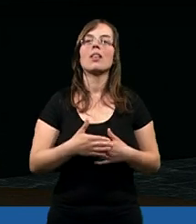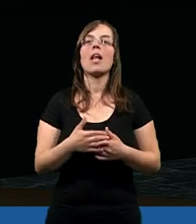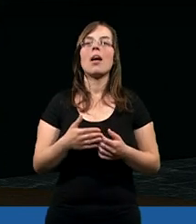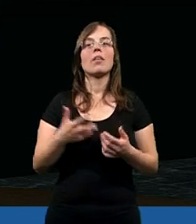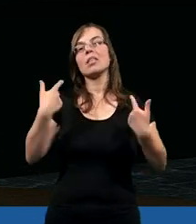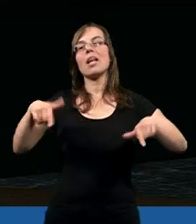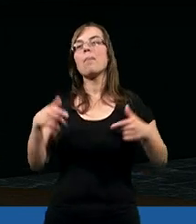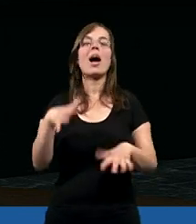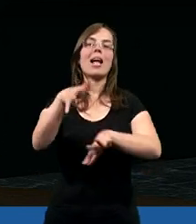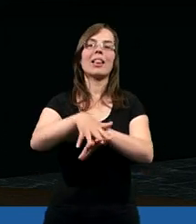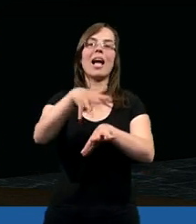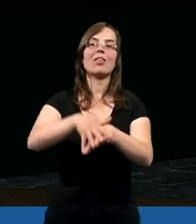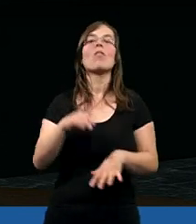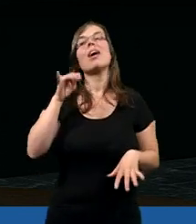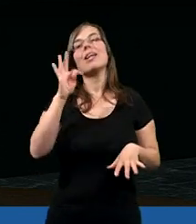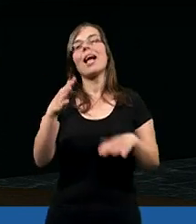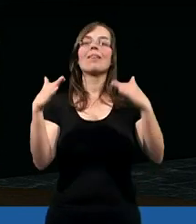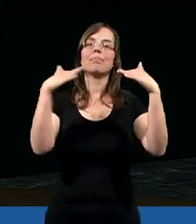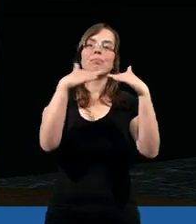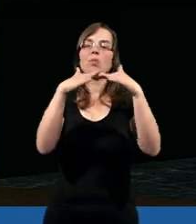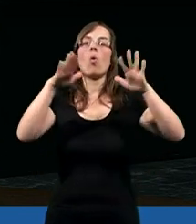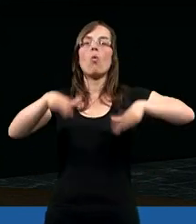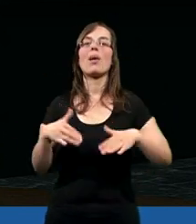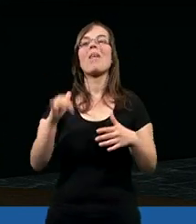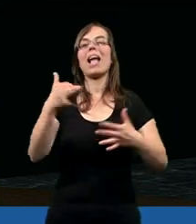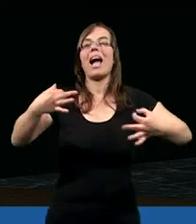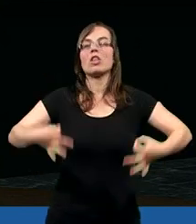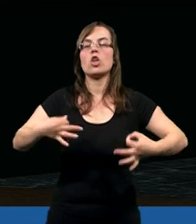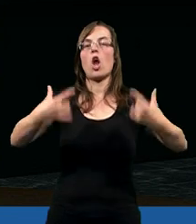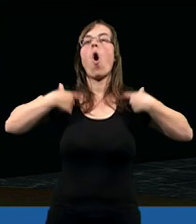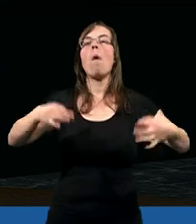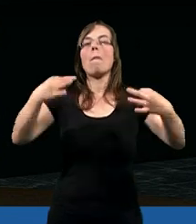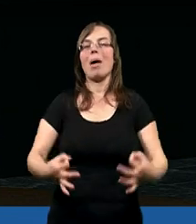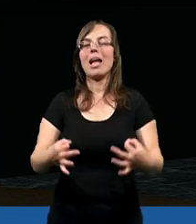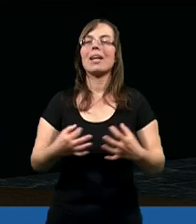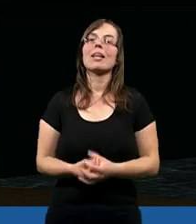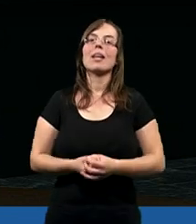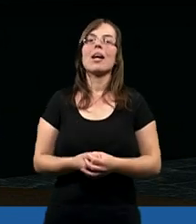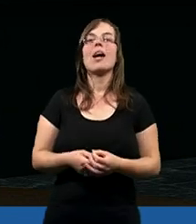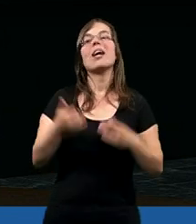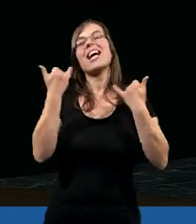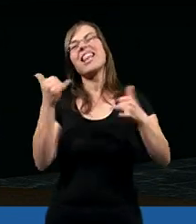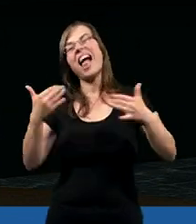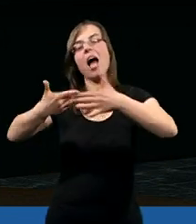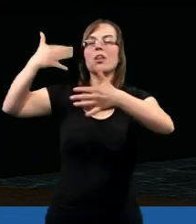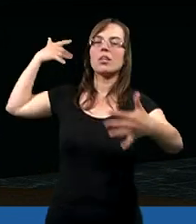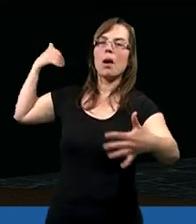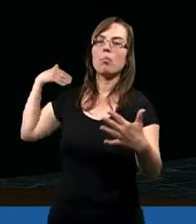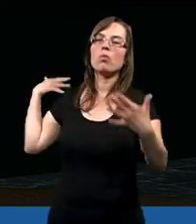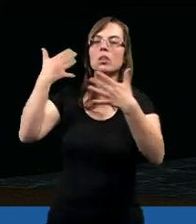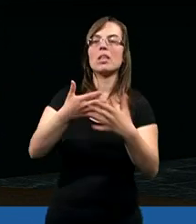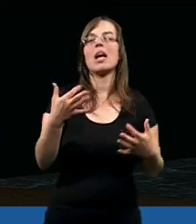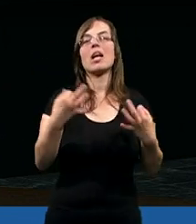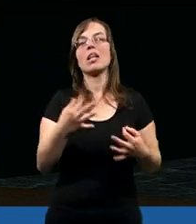żona nie była traktowana na takim równouprawnieniu, jak dzisiaj obecnie. Moglibyśmy sobie